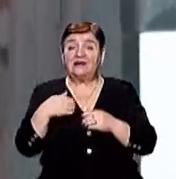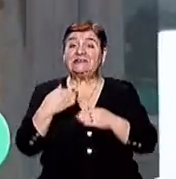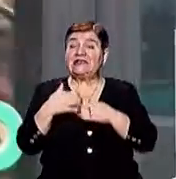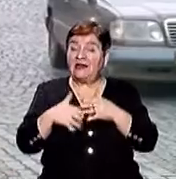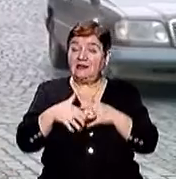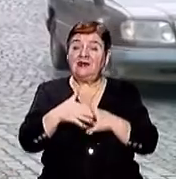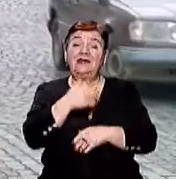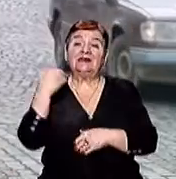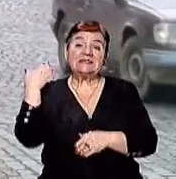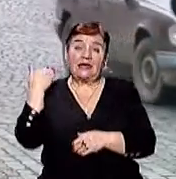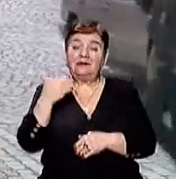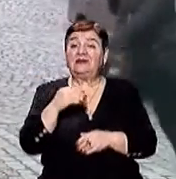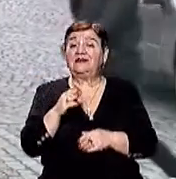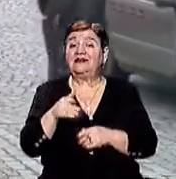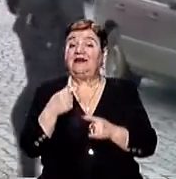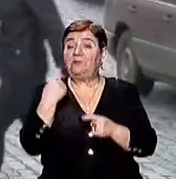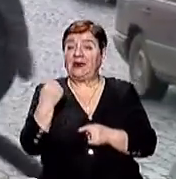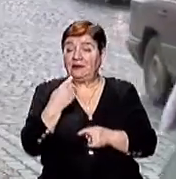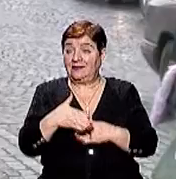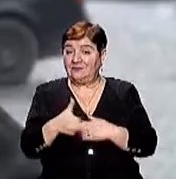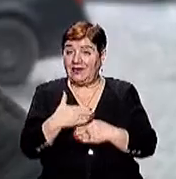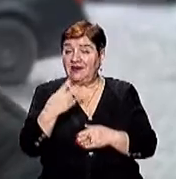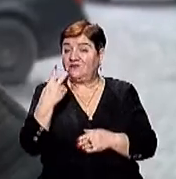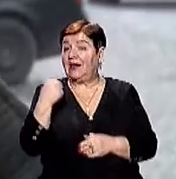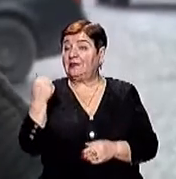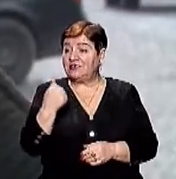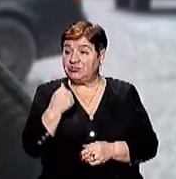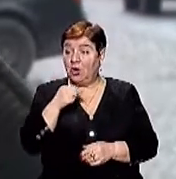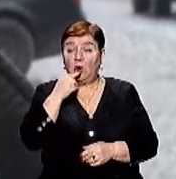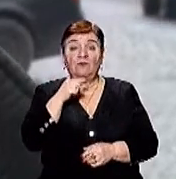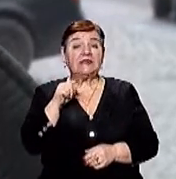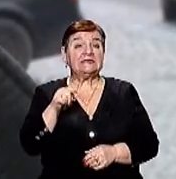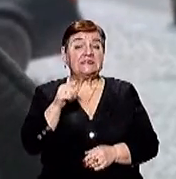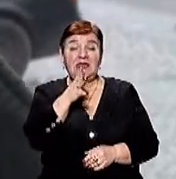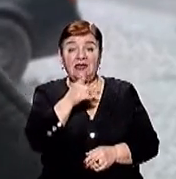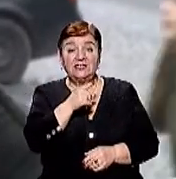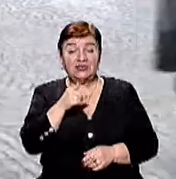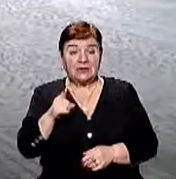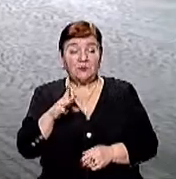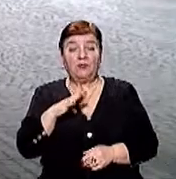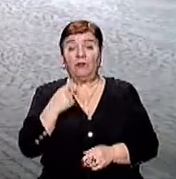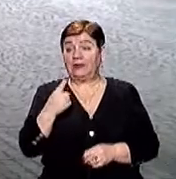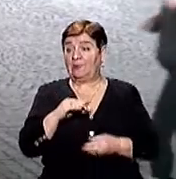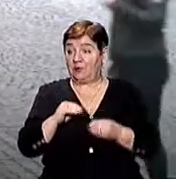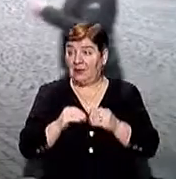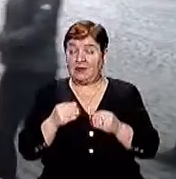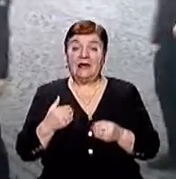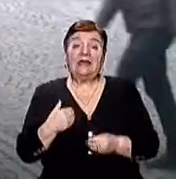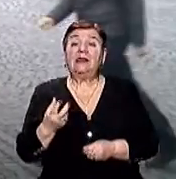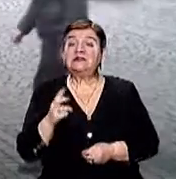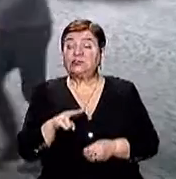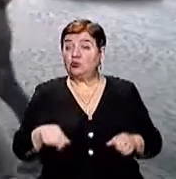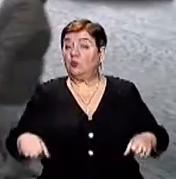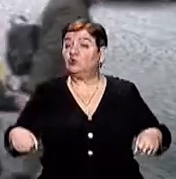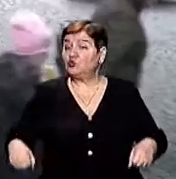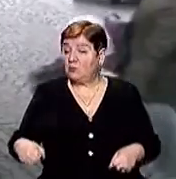задніх дверей Ужгородець Юрій Ковалев користується валідаторами два тижні Каже, за цей час мав одну проблему Я зайшов з сумками